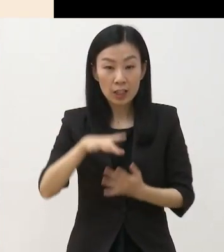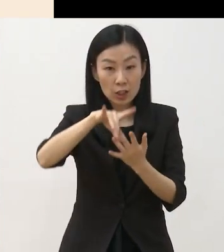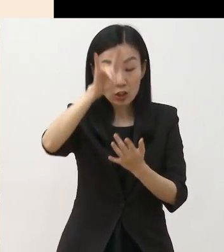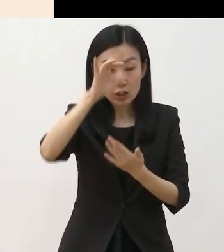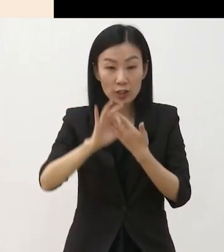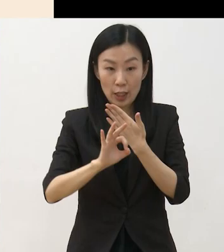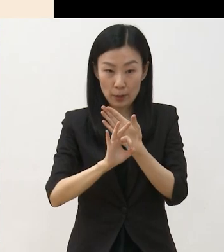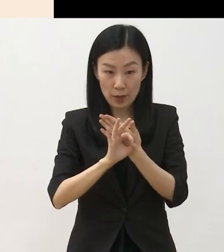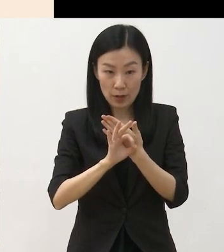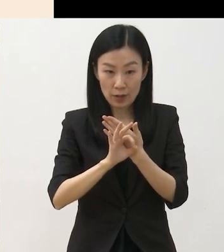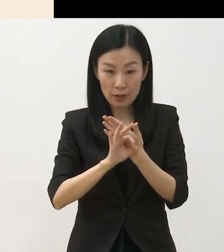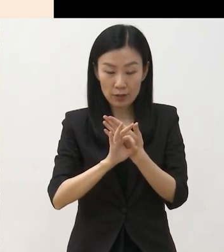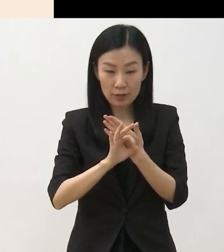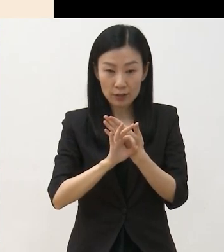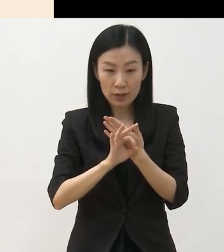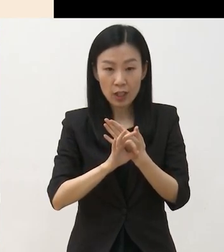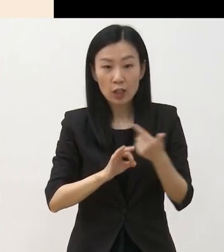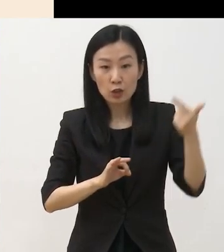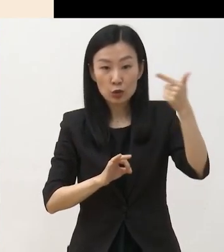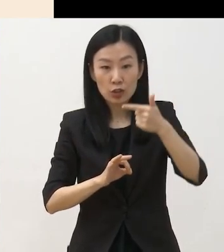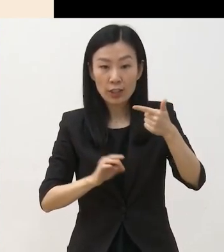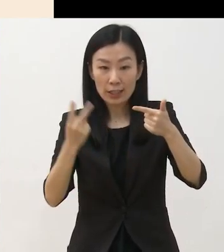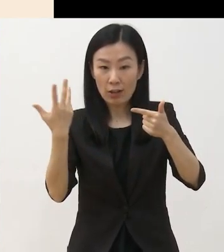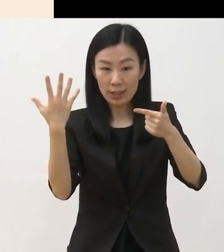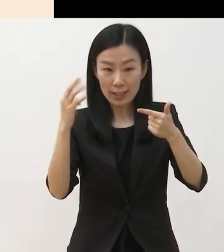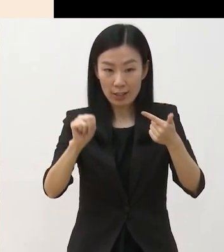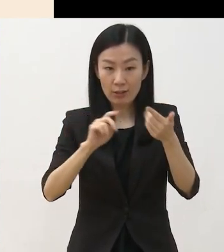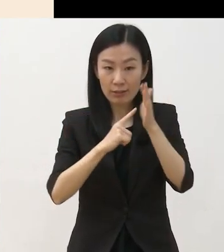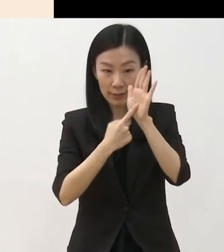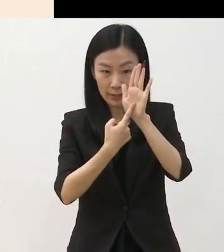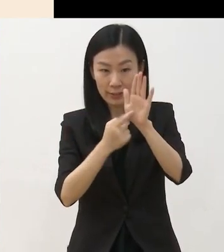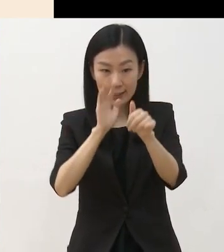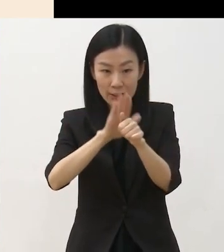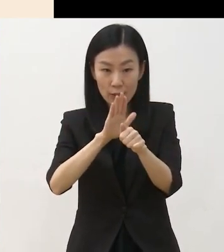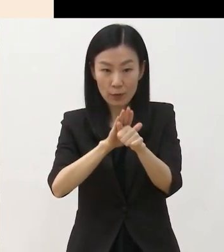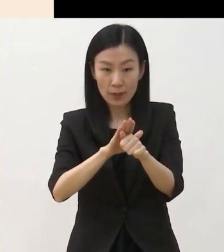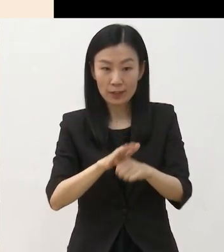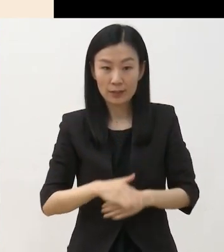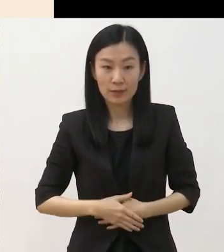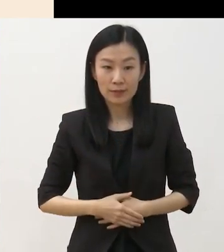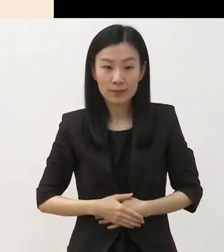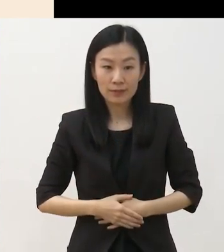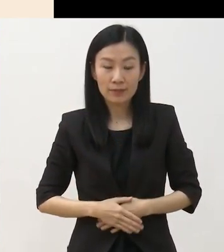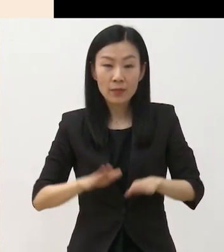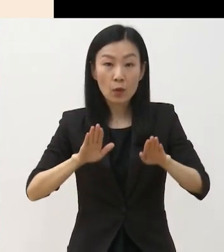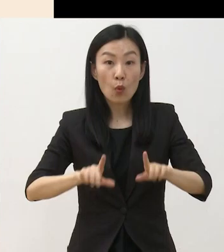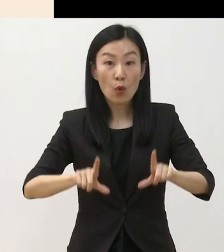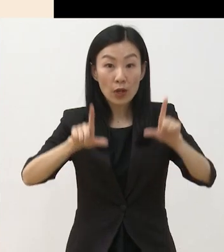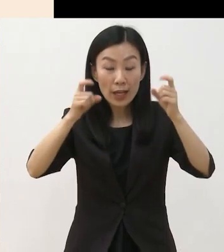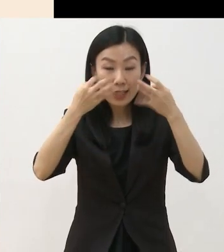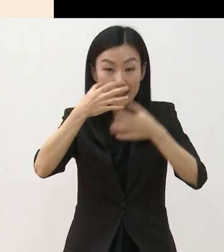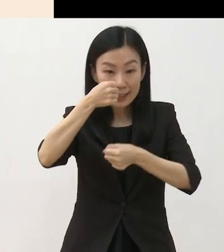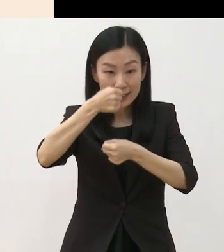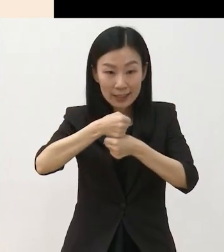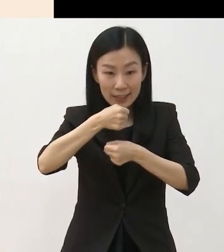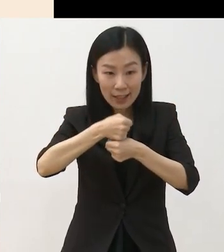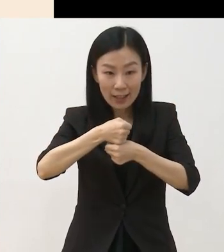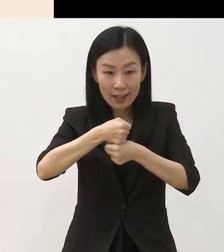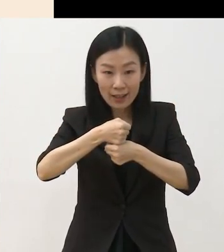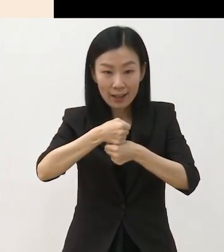6천에서 2억 원을 지원받아 봉공연을 수행합니다 올해의 신작은 심의시 수월성을